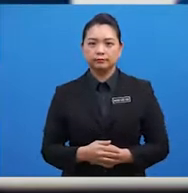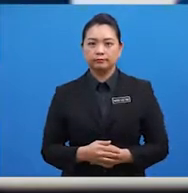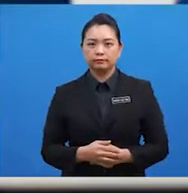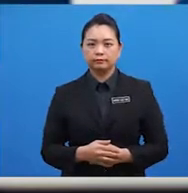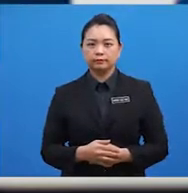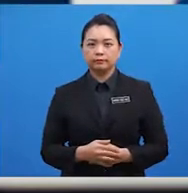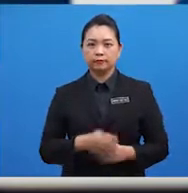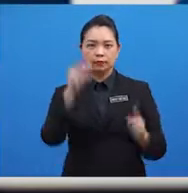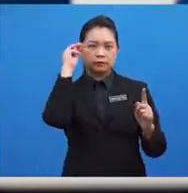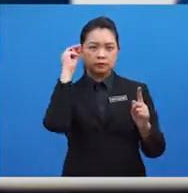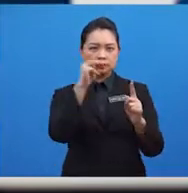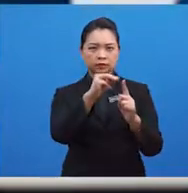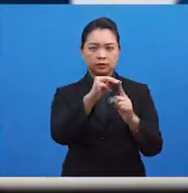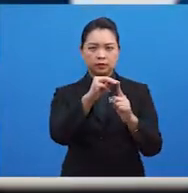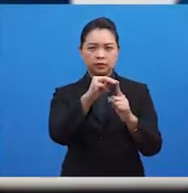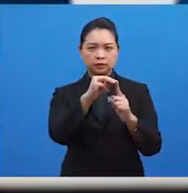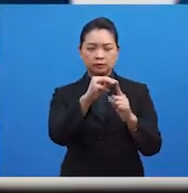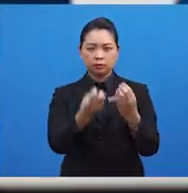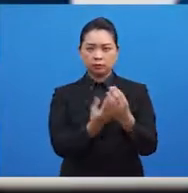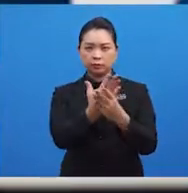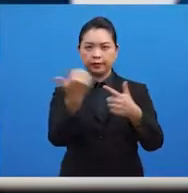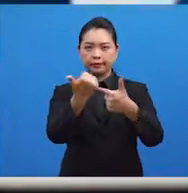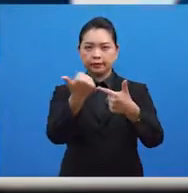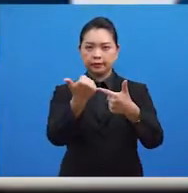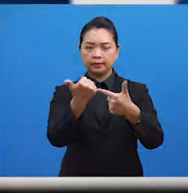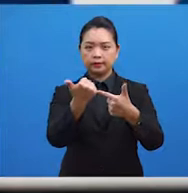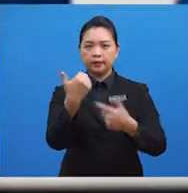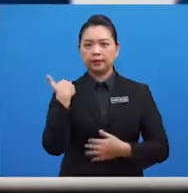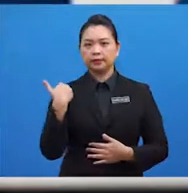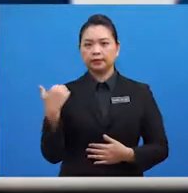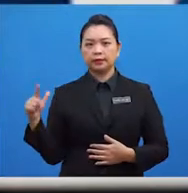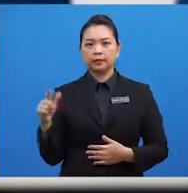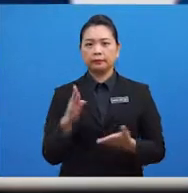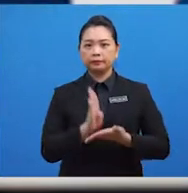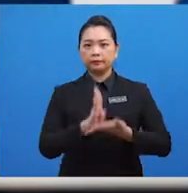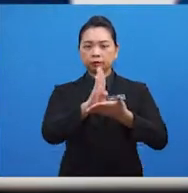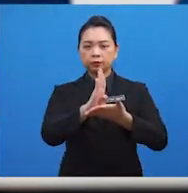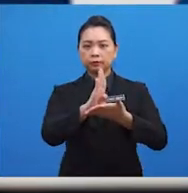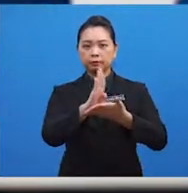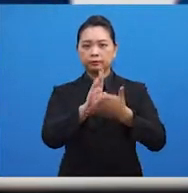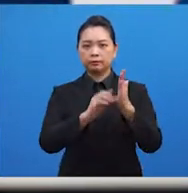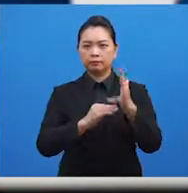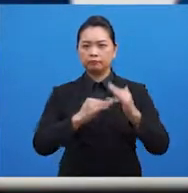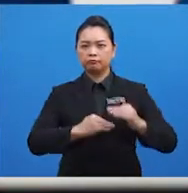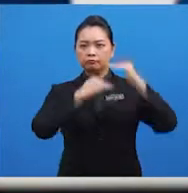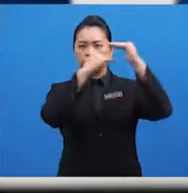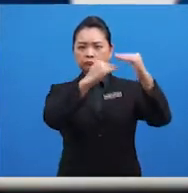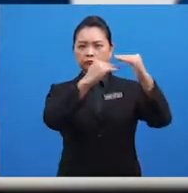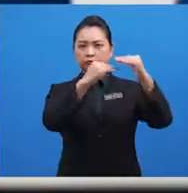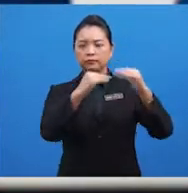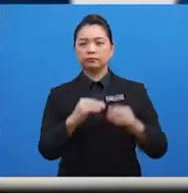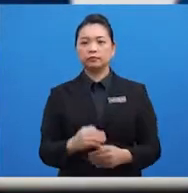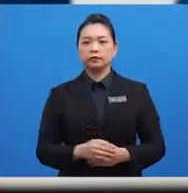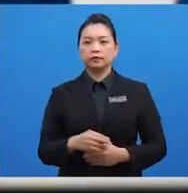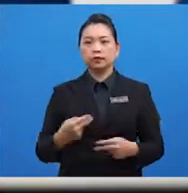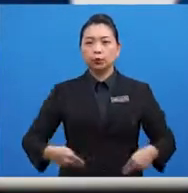Matlamat penubuhan ASEAN yang kedua ialah untuk membantu meningkatkan taraf hidup penduduk negara